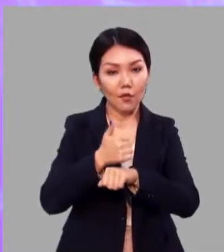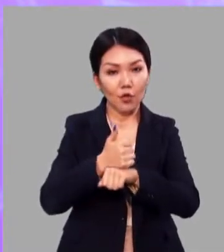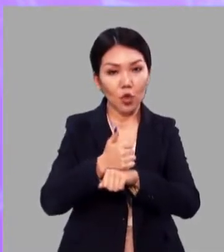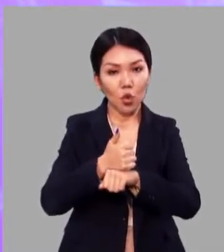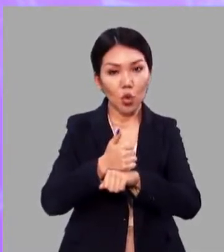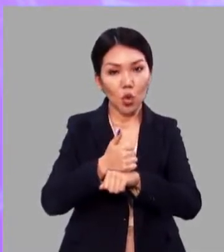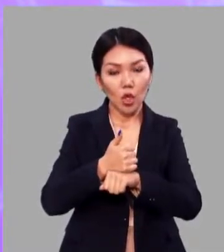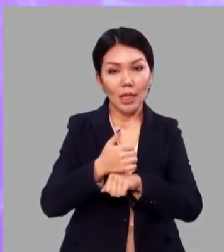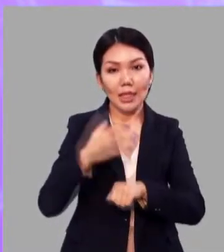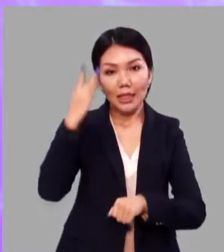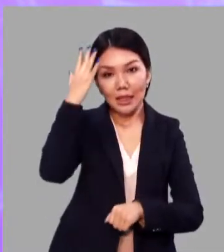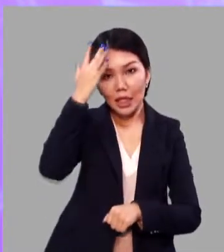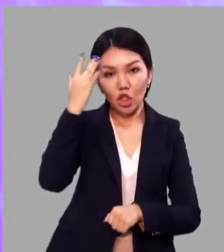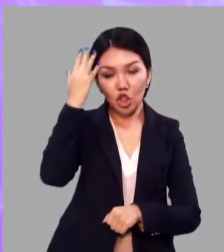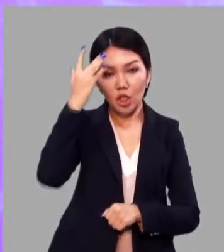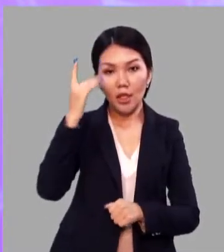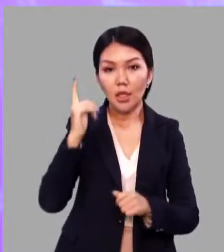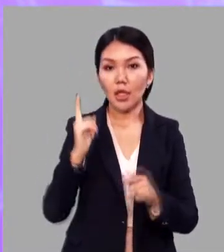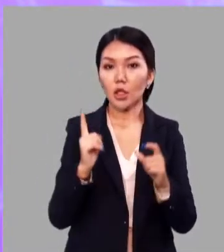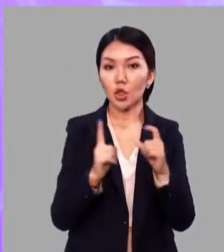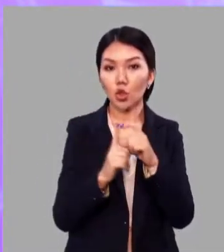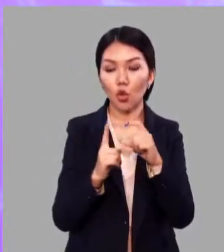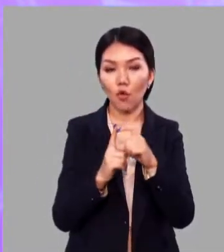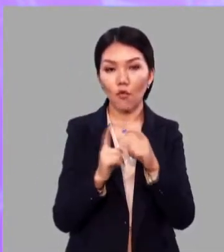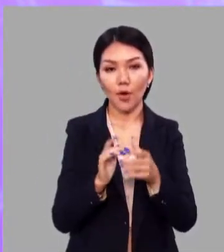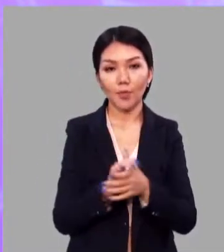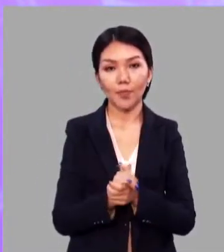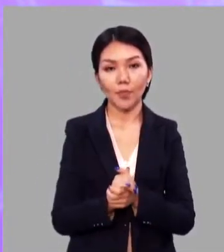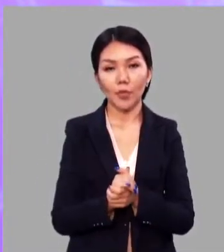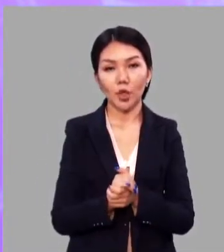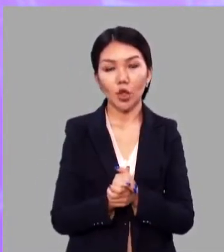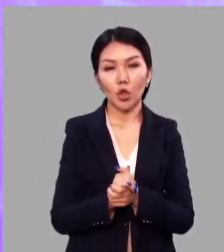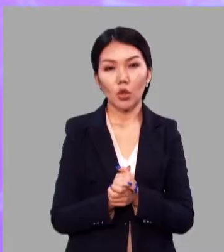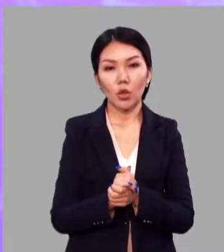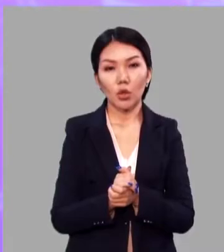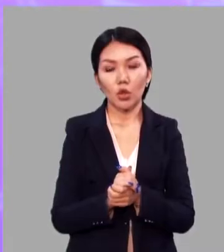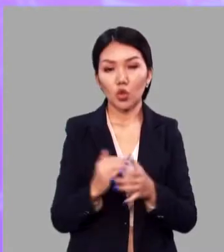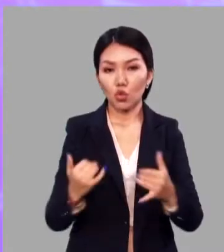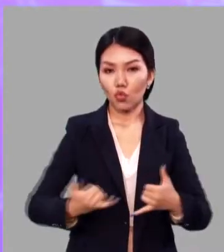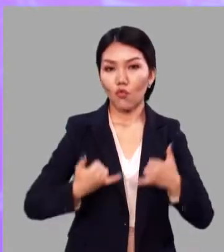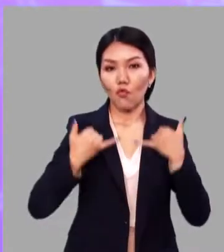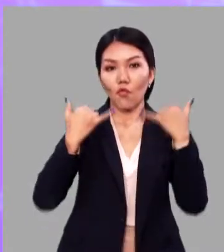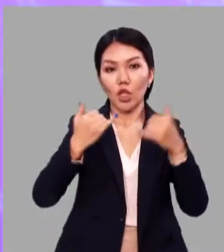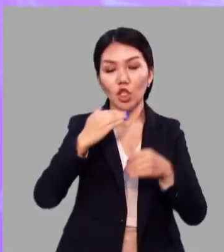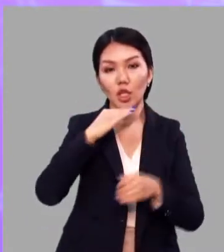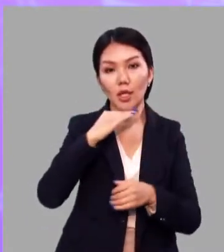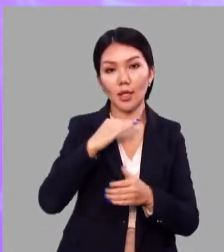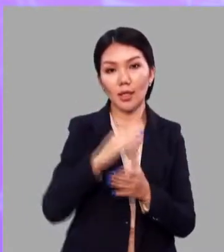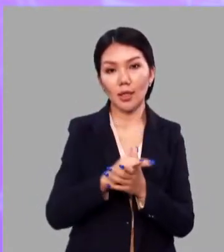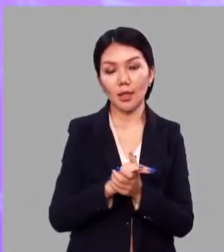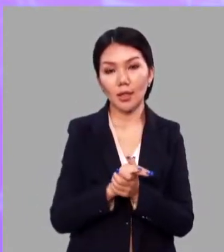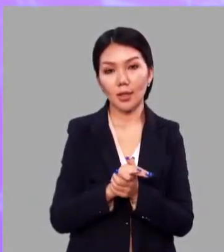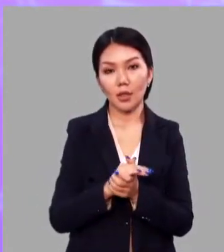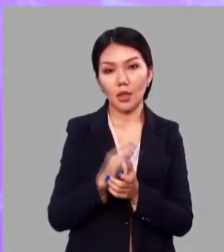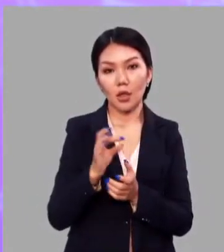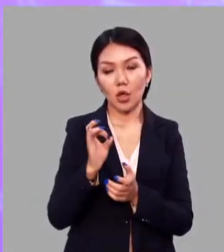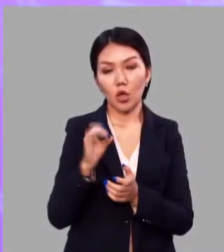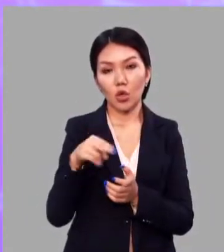лексическое значение слова. Из глубокого уважения к родителю